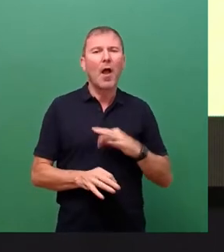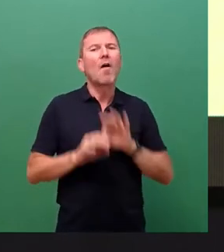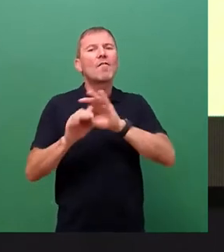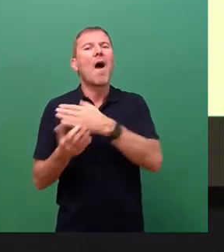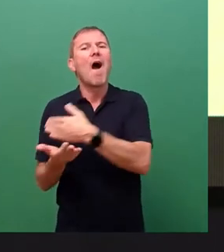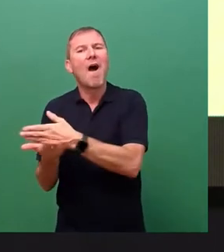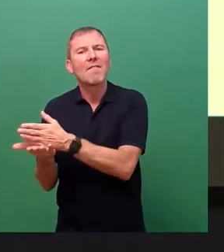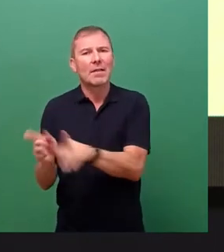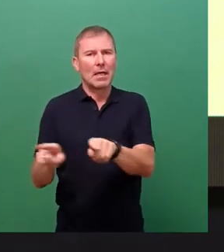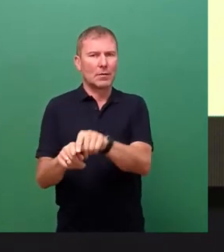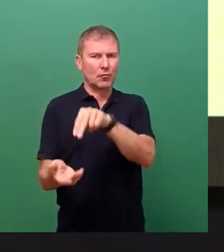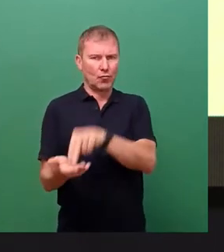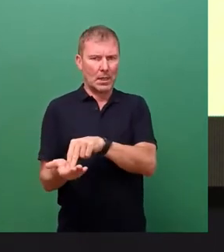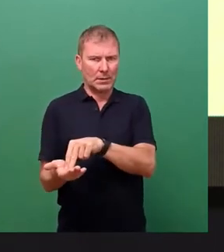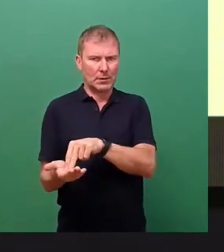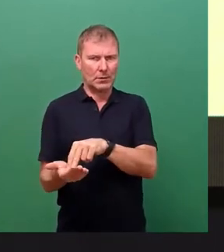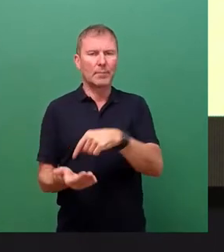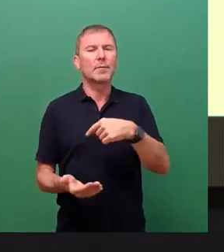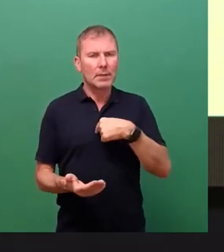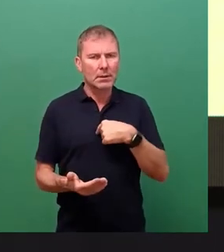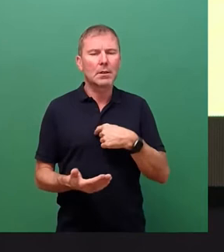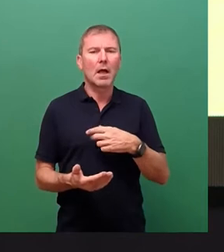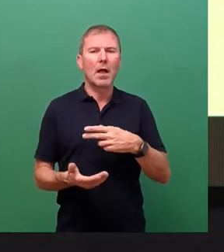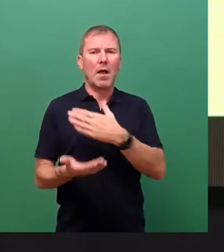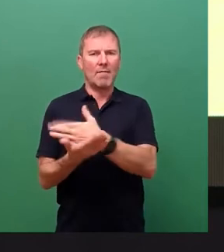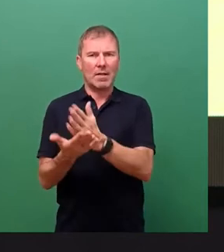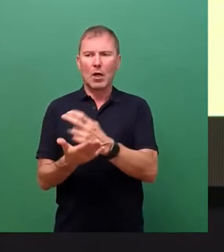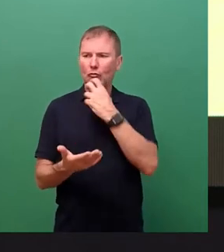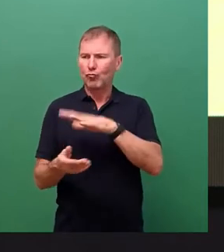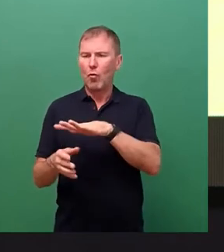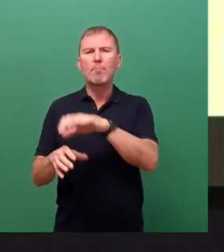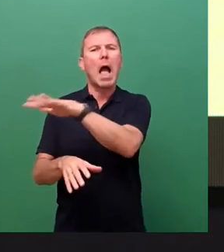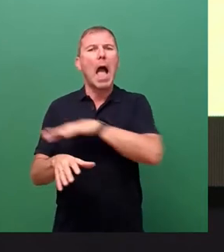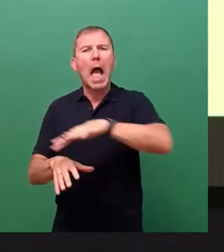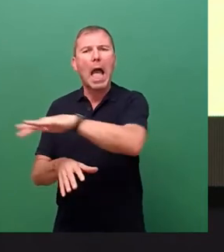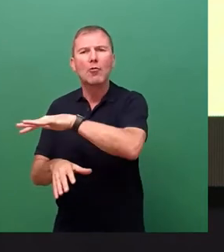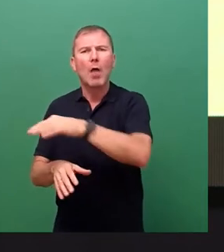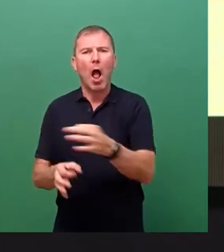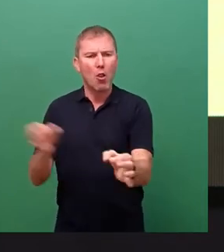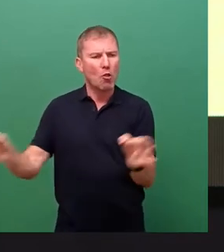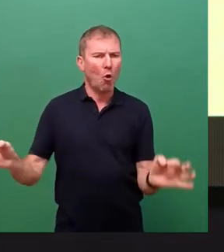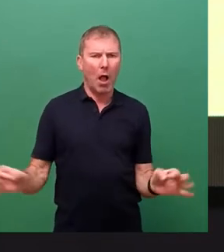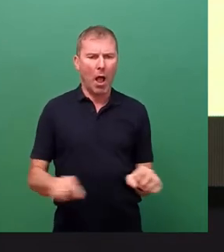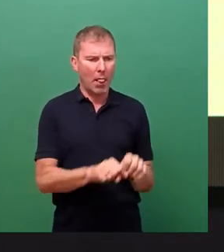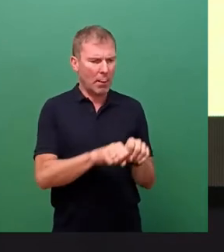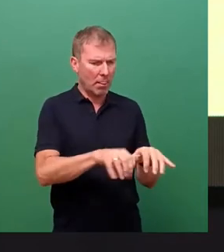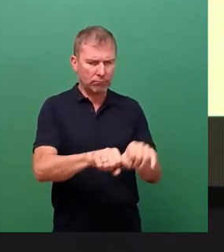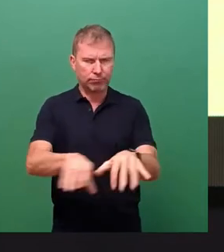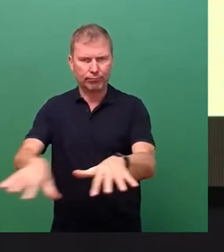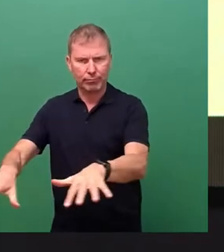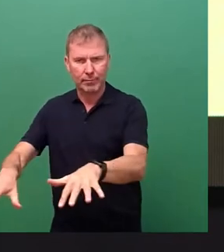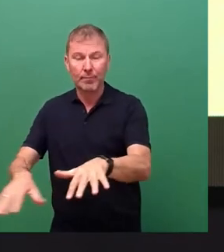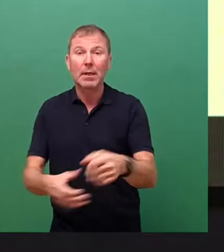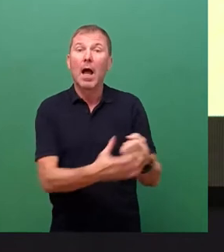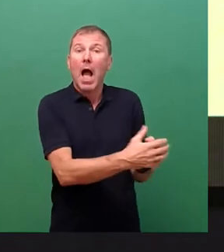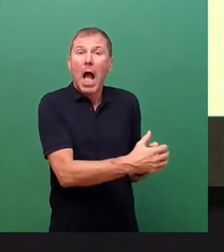nämlich die Verteilung des Stroms auf regionaler und lokaler Ebene. Die Anforderungen an die Erzeugung und deren